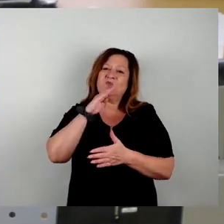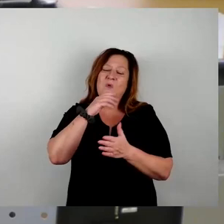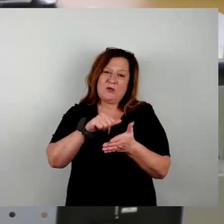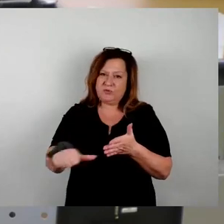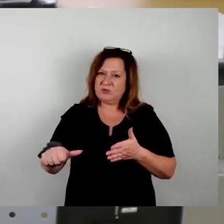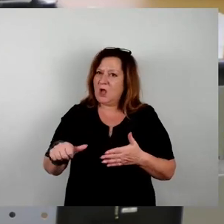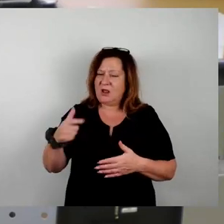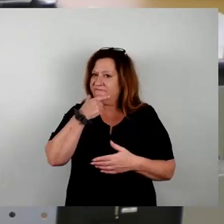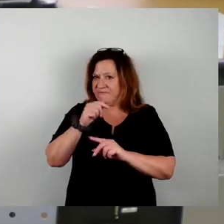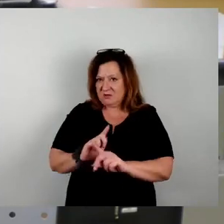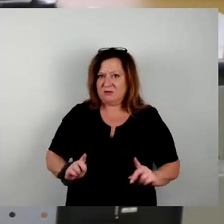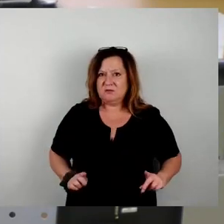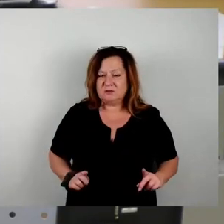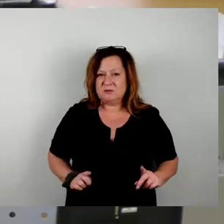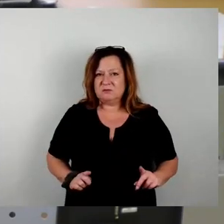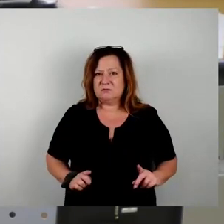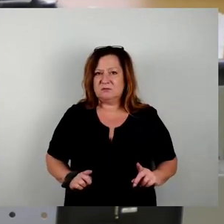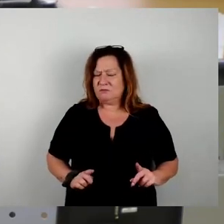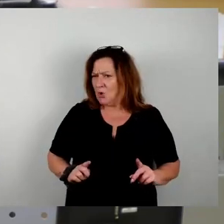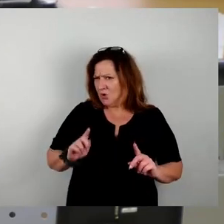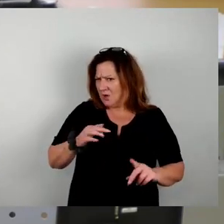Nun kann man fragen, schlecht verhandelt.